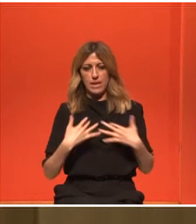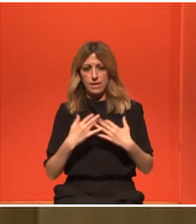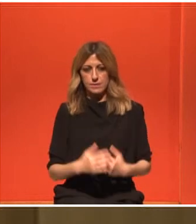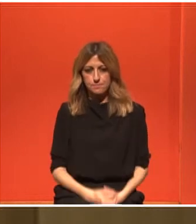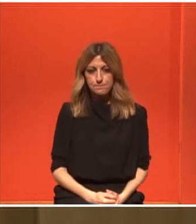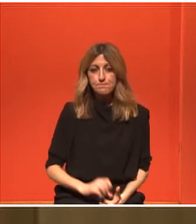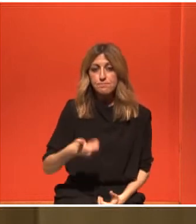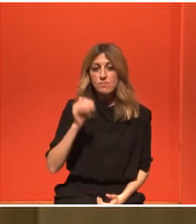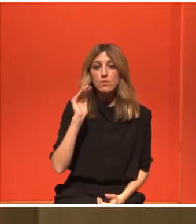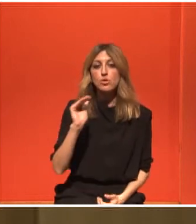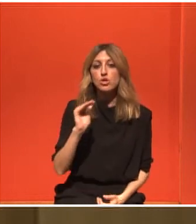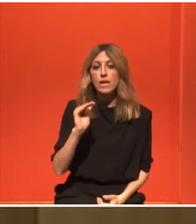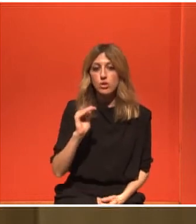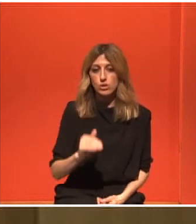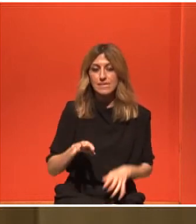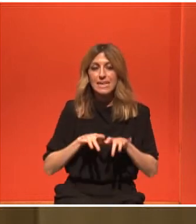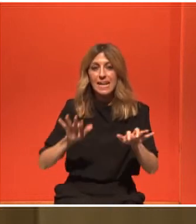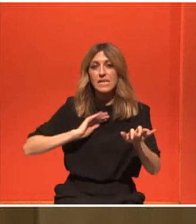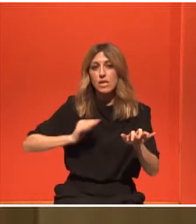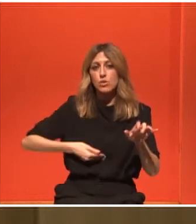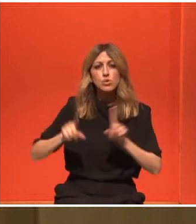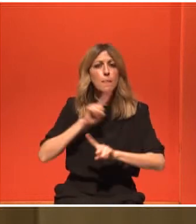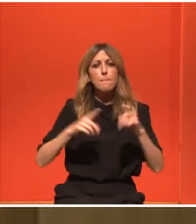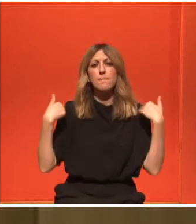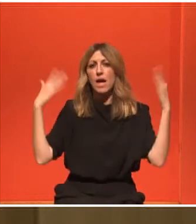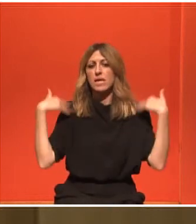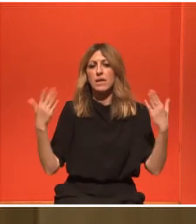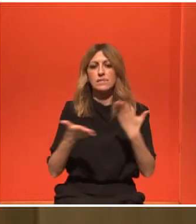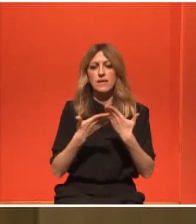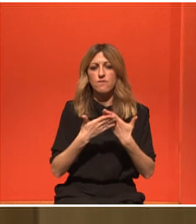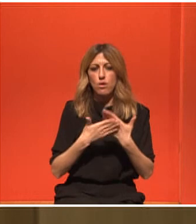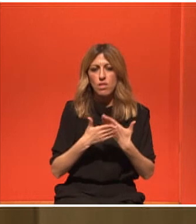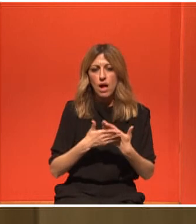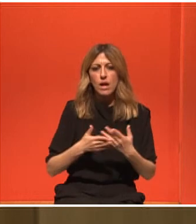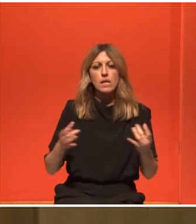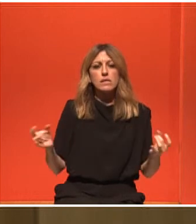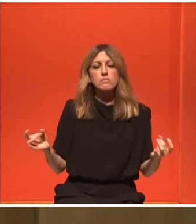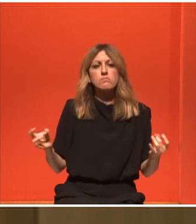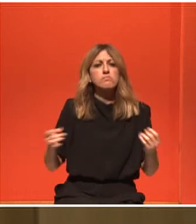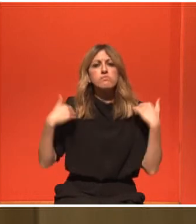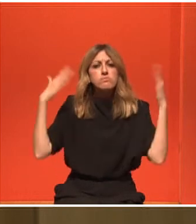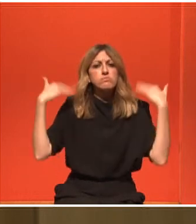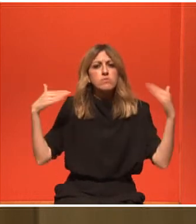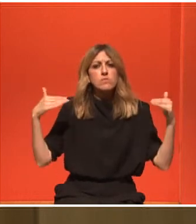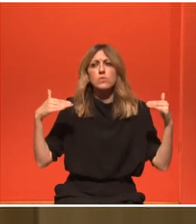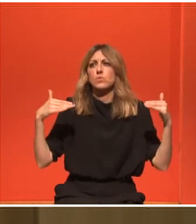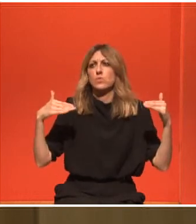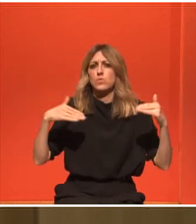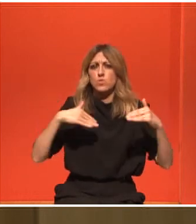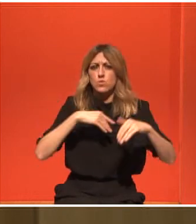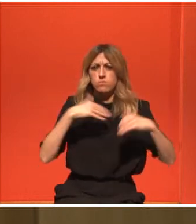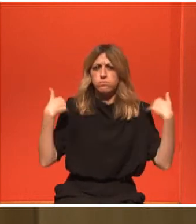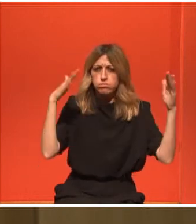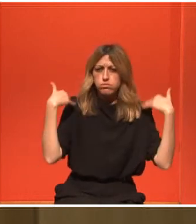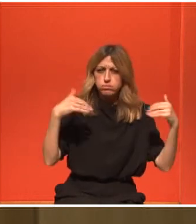συνίσταται λοιπόν στο καρκίνο στήθους με εγκοχτομή και λεμφανδενικό καθορισμό, τι έντεση γυμναστική συνίσταται, αερόβια άσκηση επιτρέπεται. Αυτό